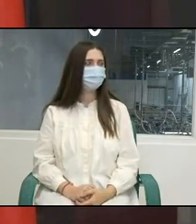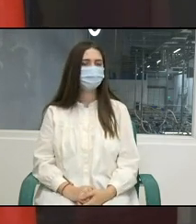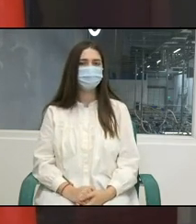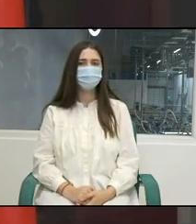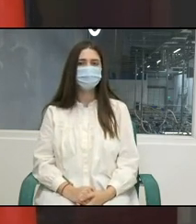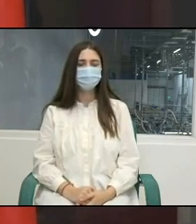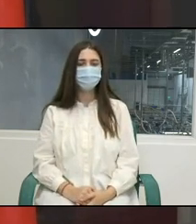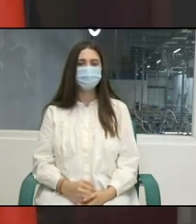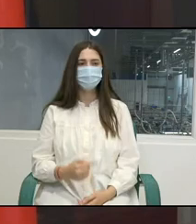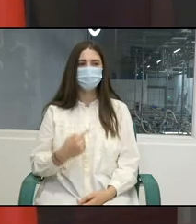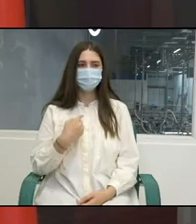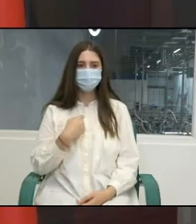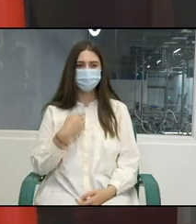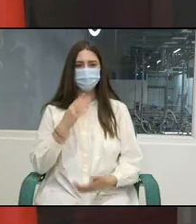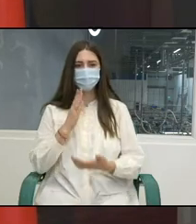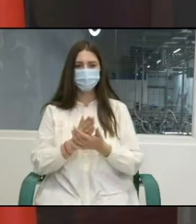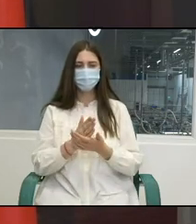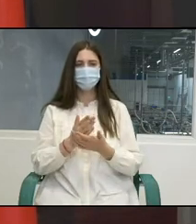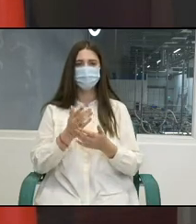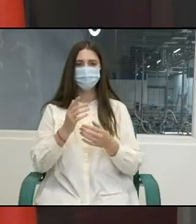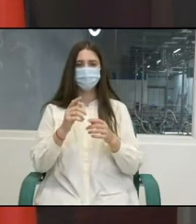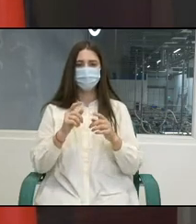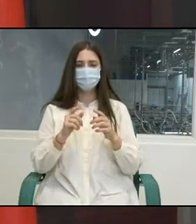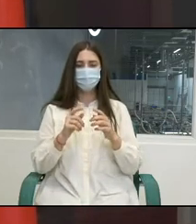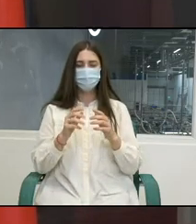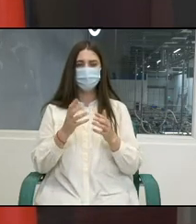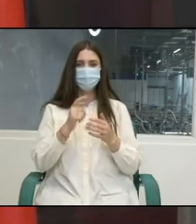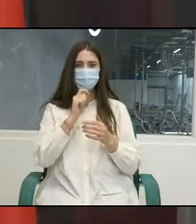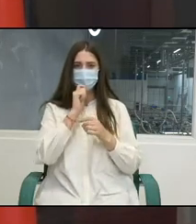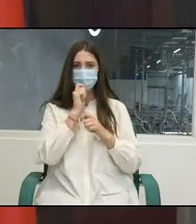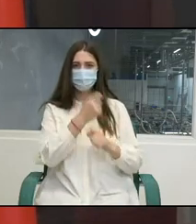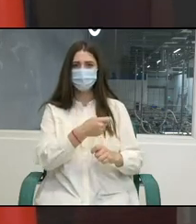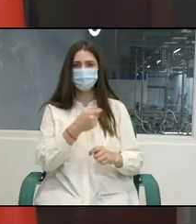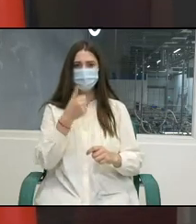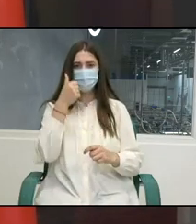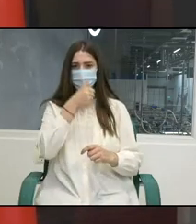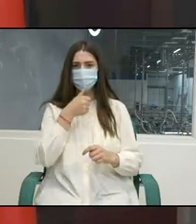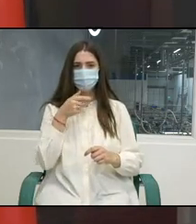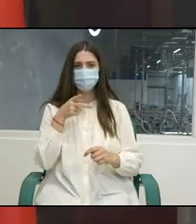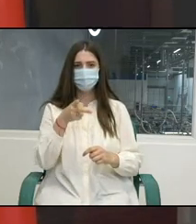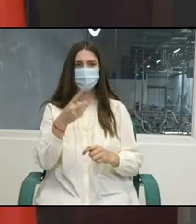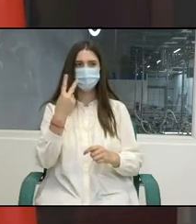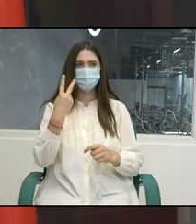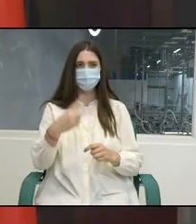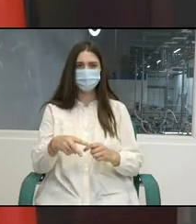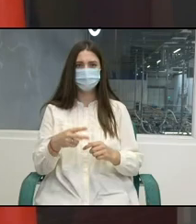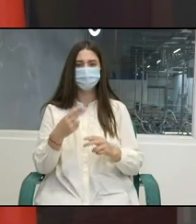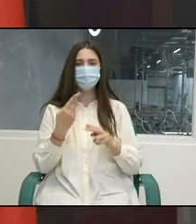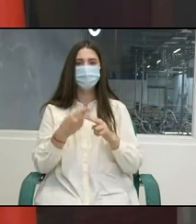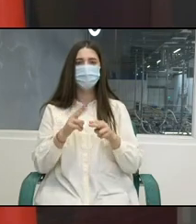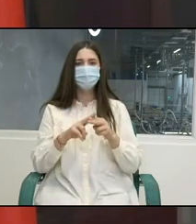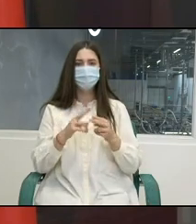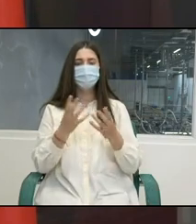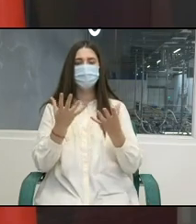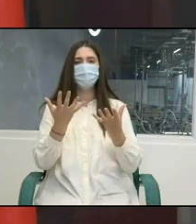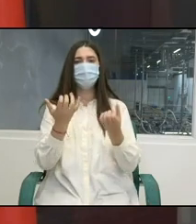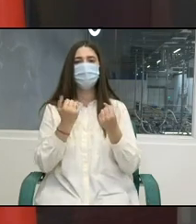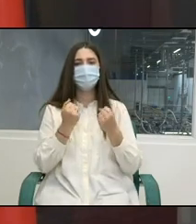Noi avem un mic trofeu, cel mai bun angajator al anului 2020 pentru angajarea persoanelor cu dizabilități.